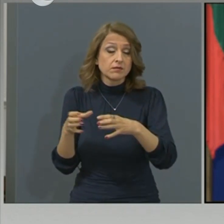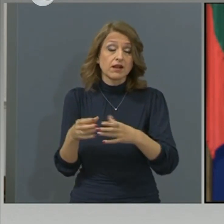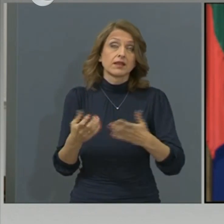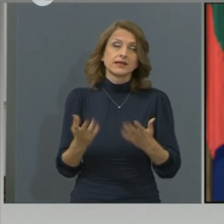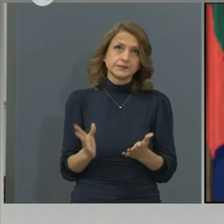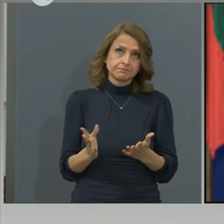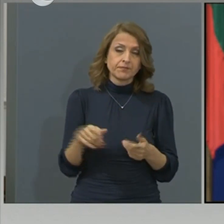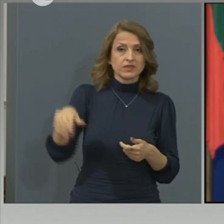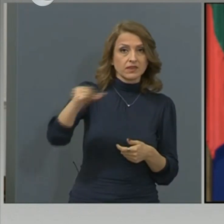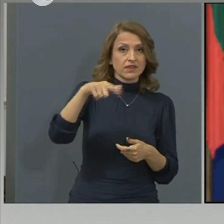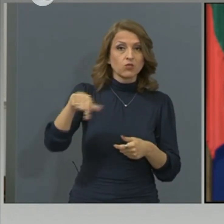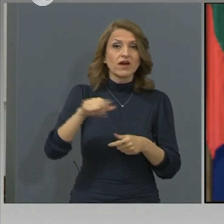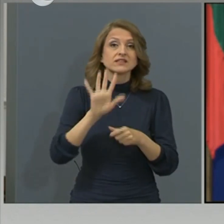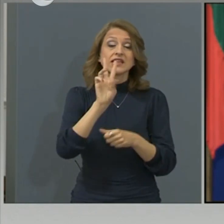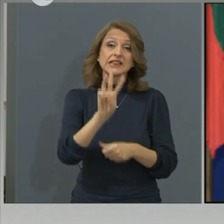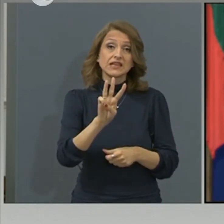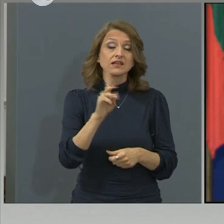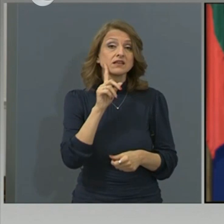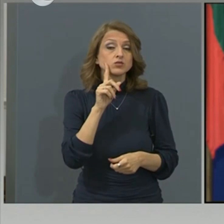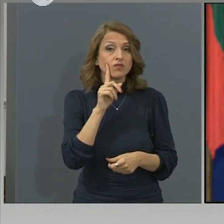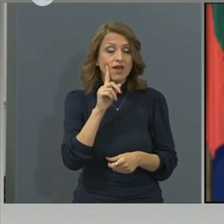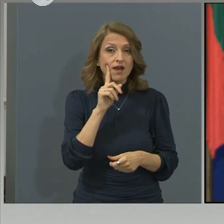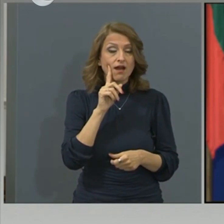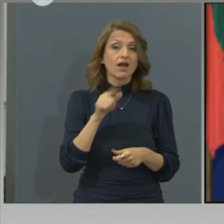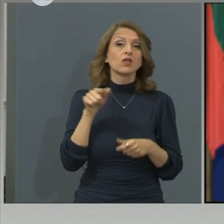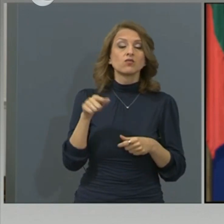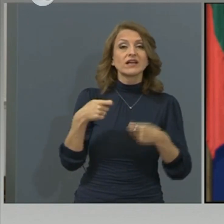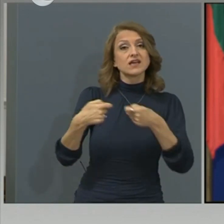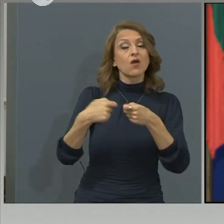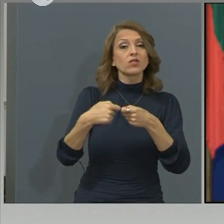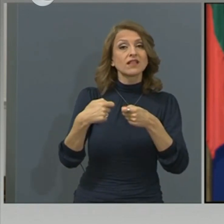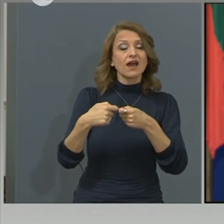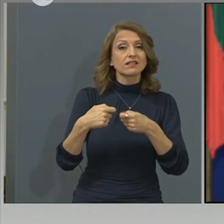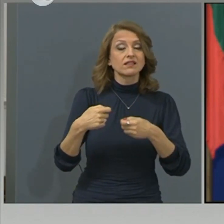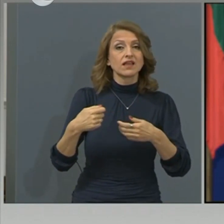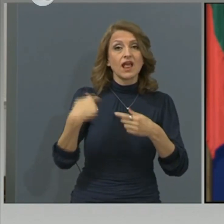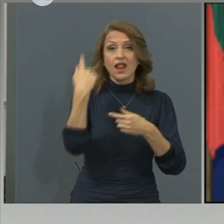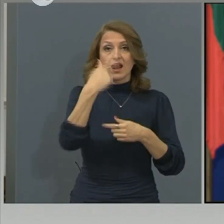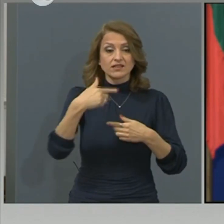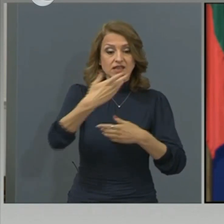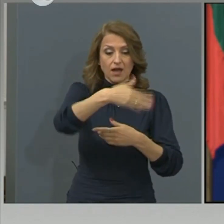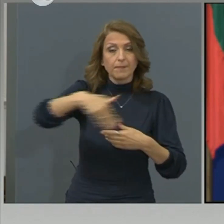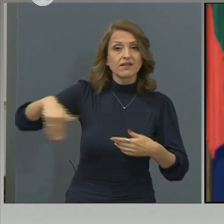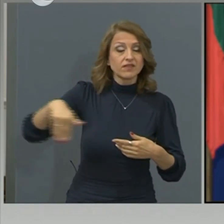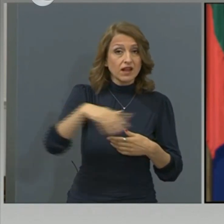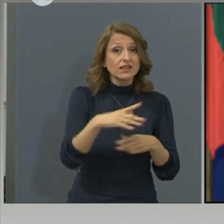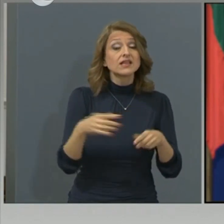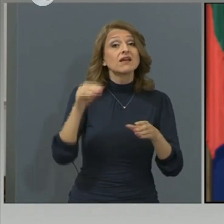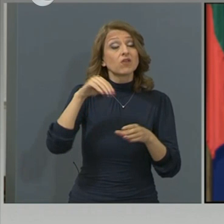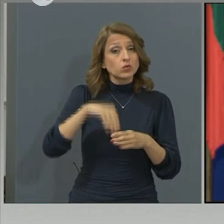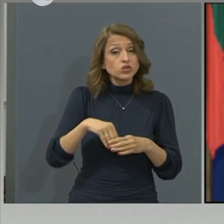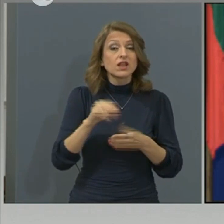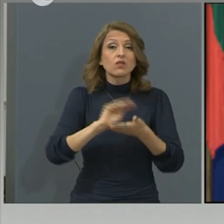Това са контактни лица от първи ред, включително и от администрацията на парламента,